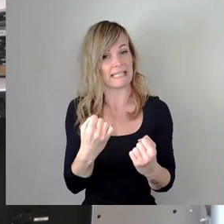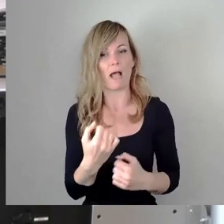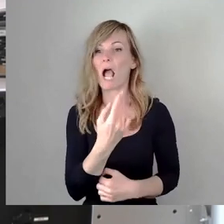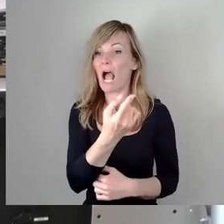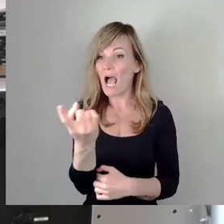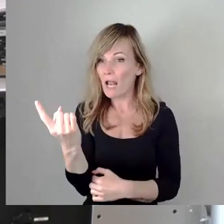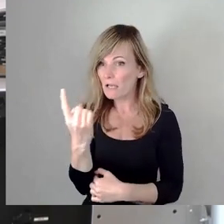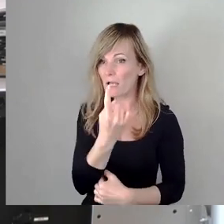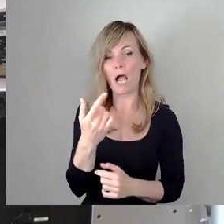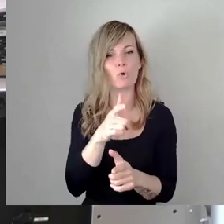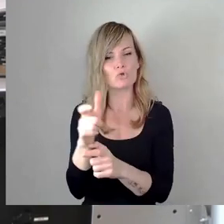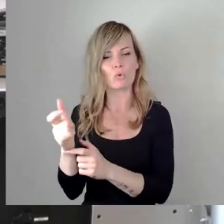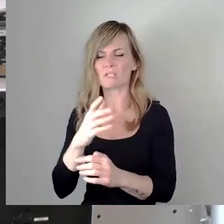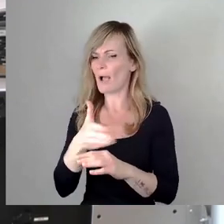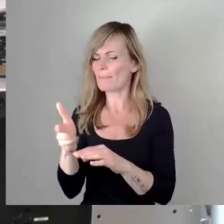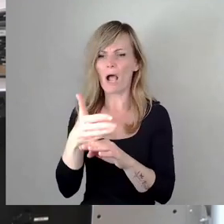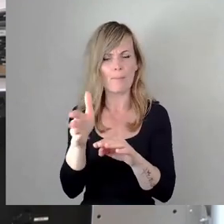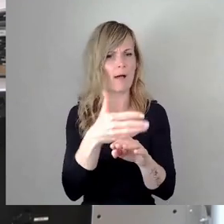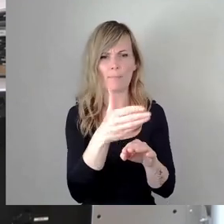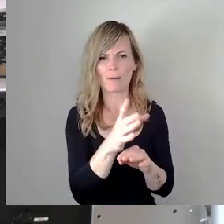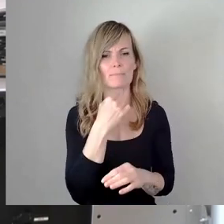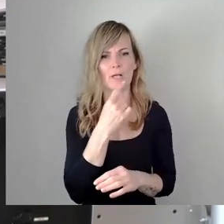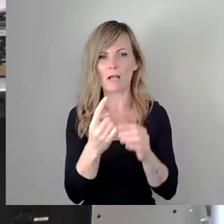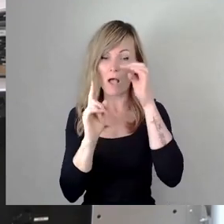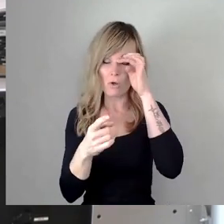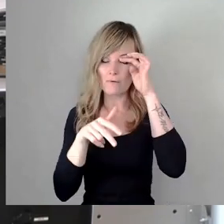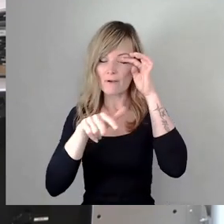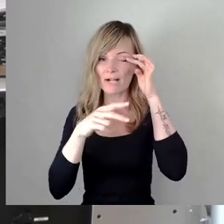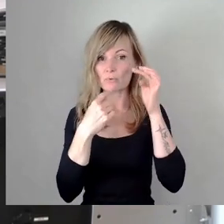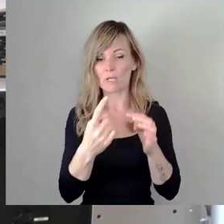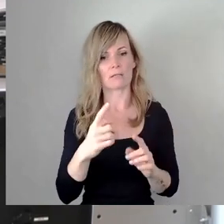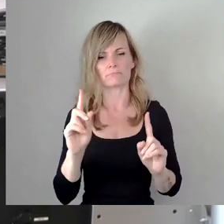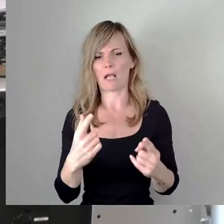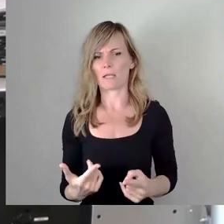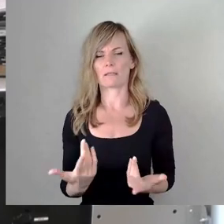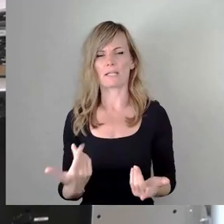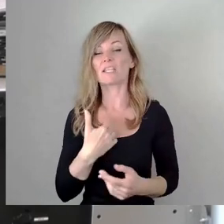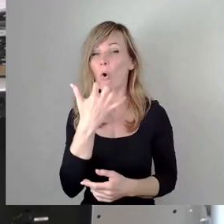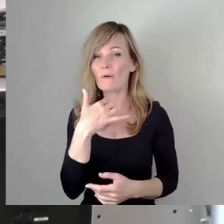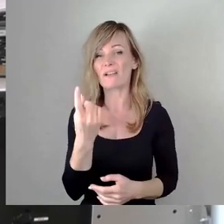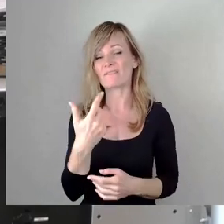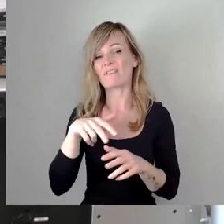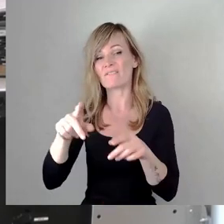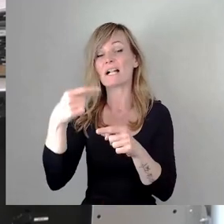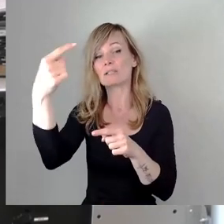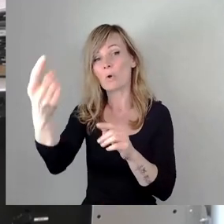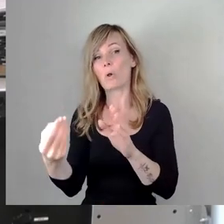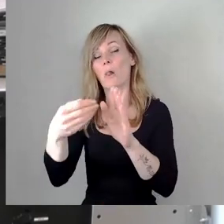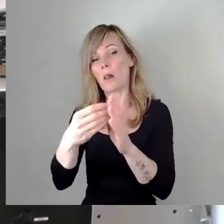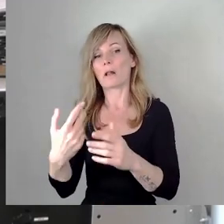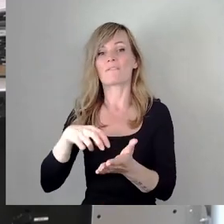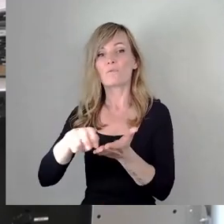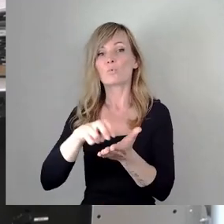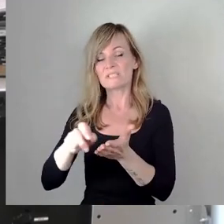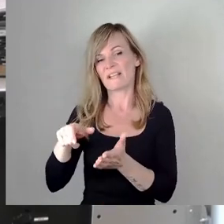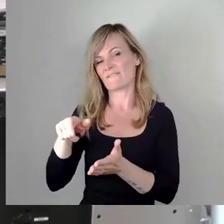den Ausschüssen abgebügelt, auch seitens der Verwaltung. Ich hoffe, die Verwaltung kommt noch dahinter und baut eventuell doch noch einen Fußweg im